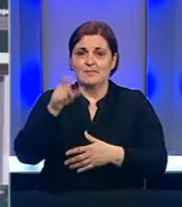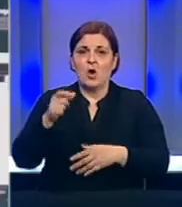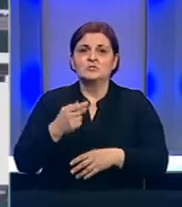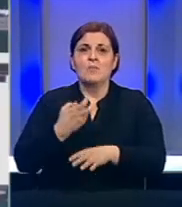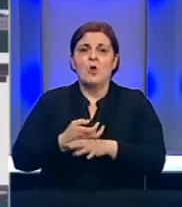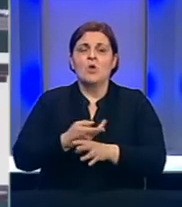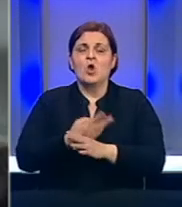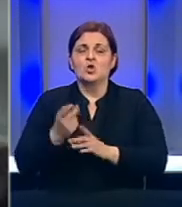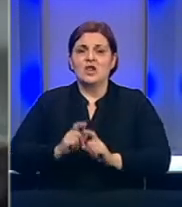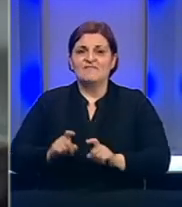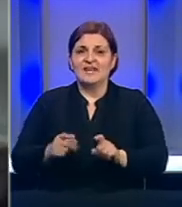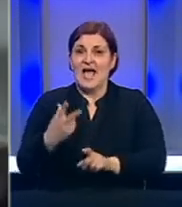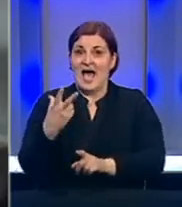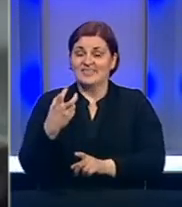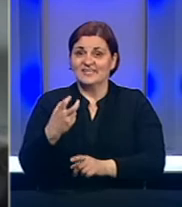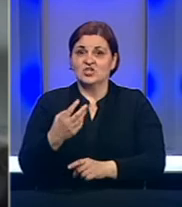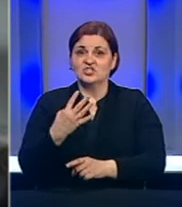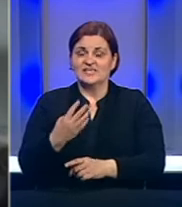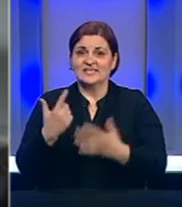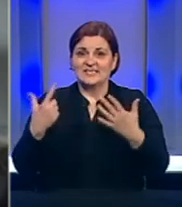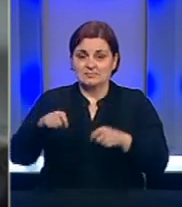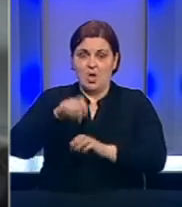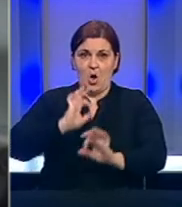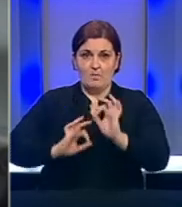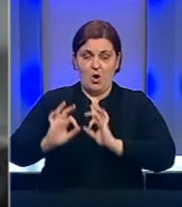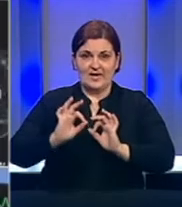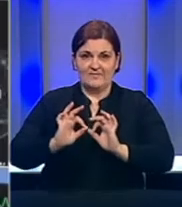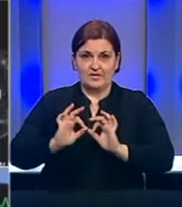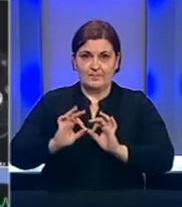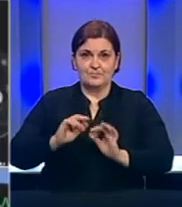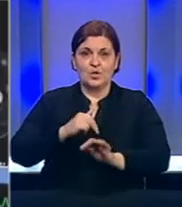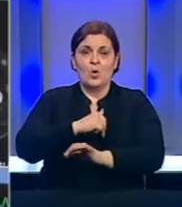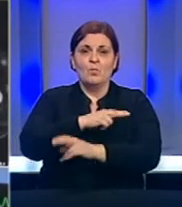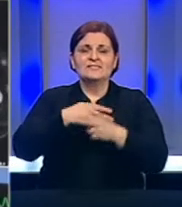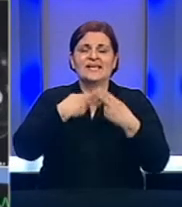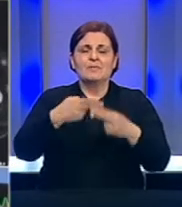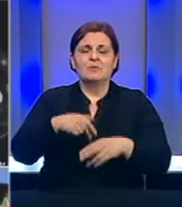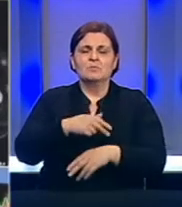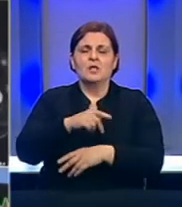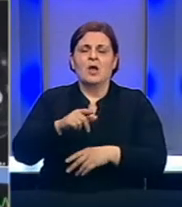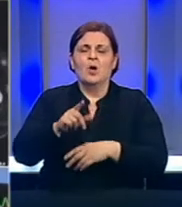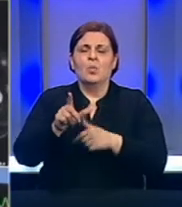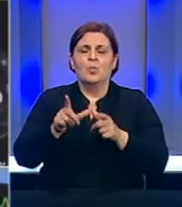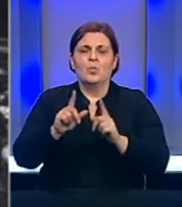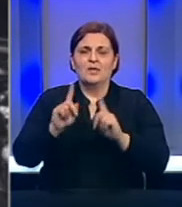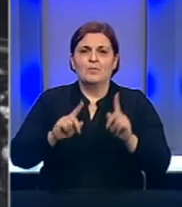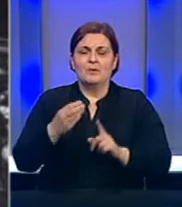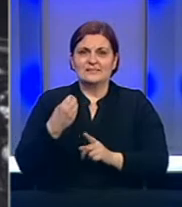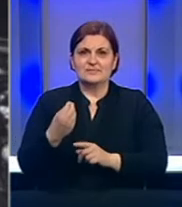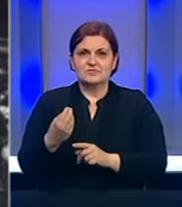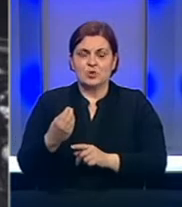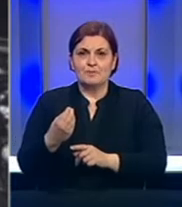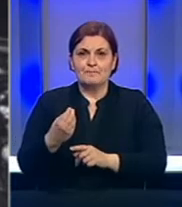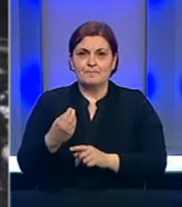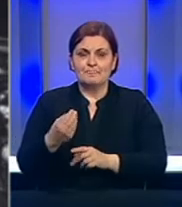COVID-19, a 347 se oporavilo. U klinici za infektivne bolesti Univerzitetskog kliničkog centra Republike